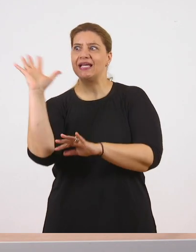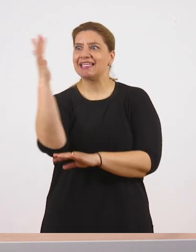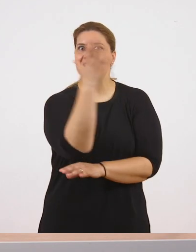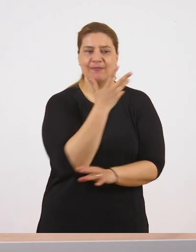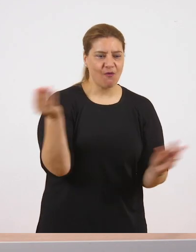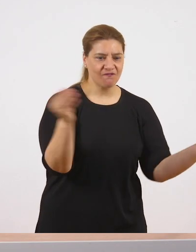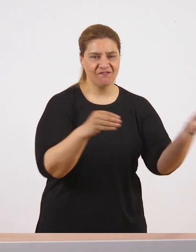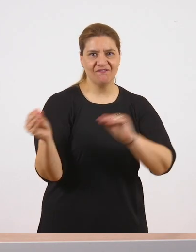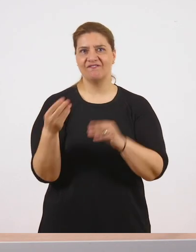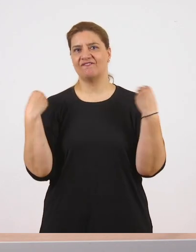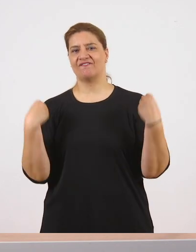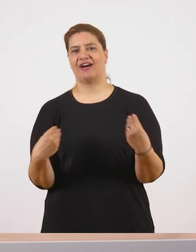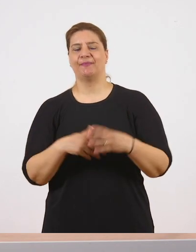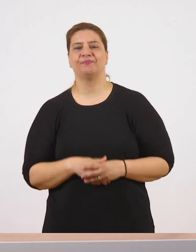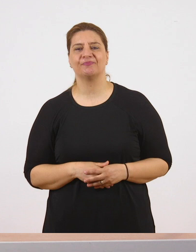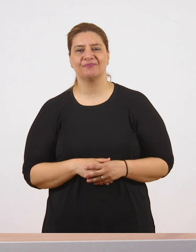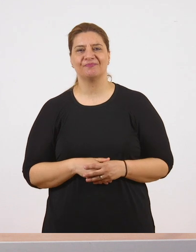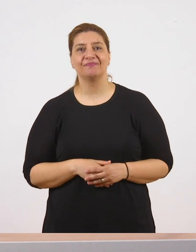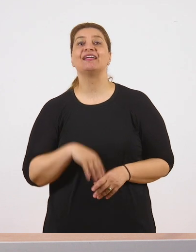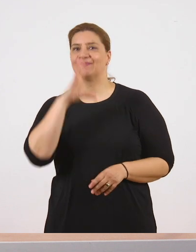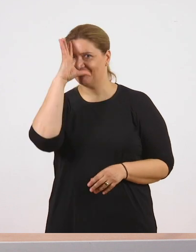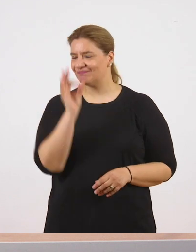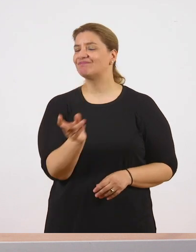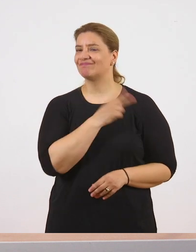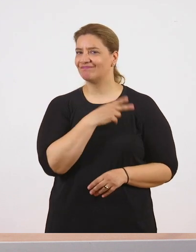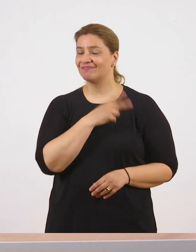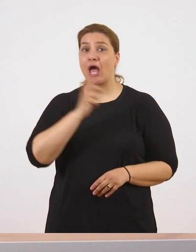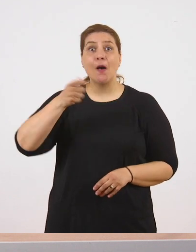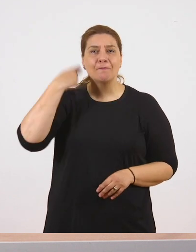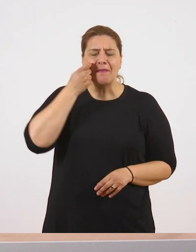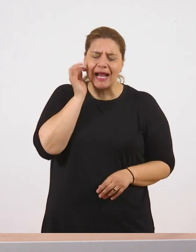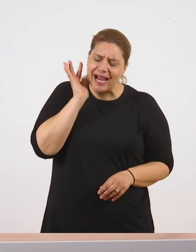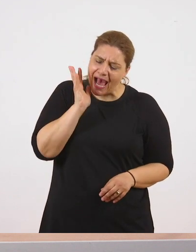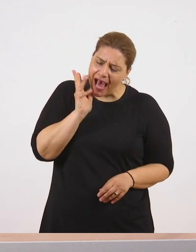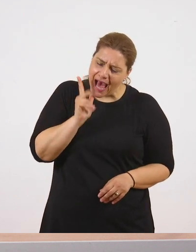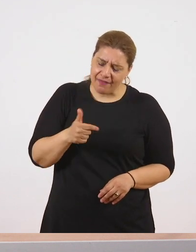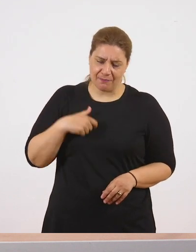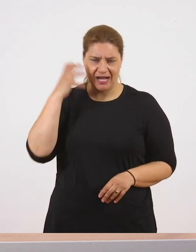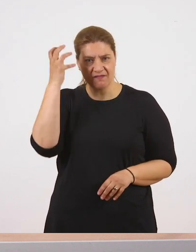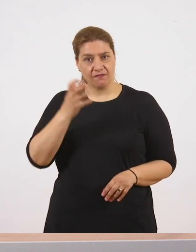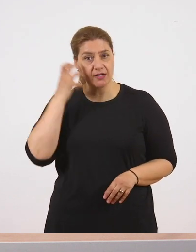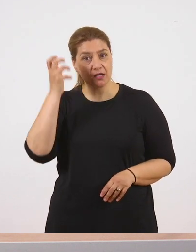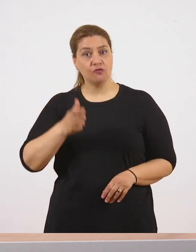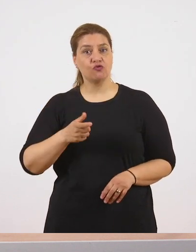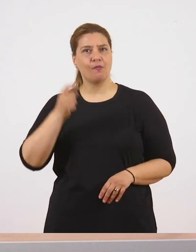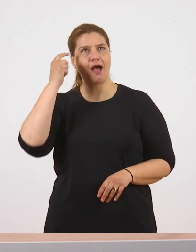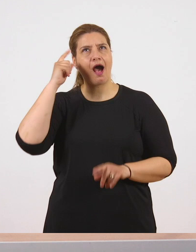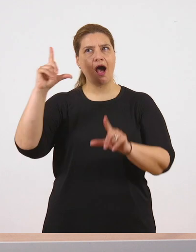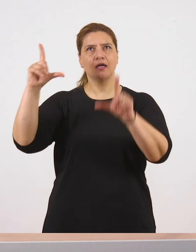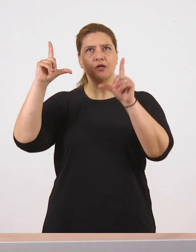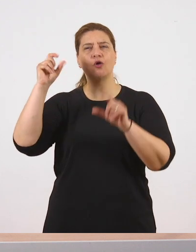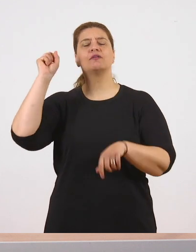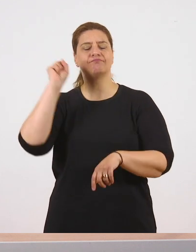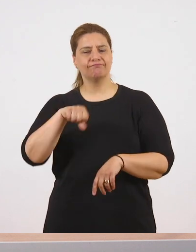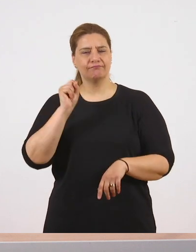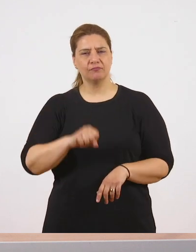Φραγματικά, ναι, αυτή η μητέρα κάθε μέρα τη φανταζόμαστε και εδώ μια πολύ δυνατή εικόνα να